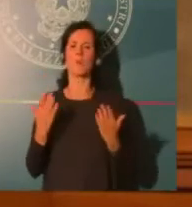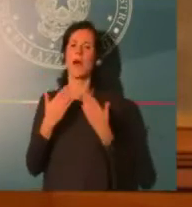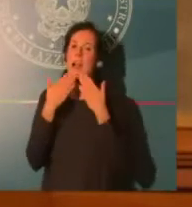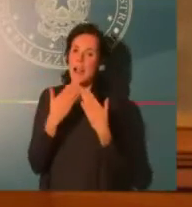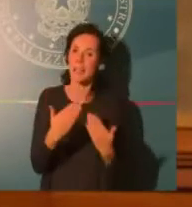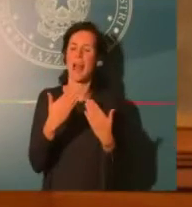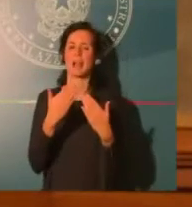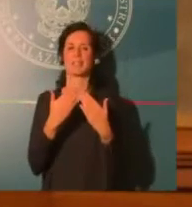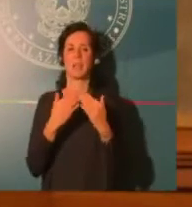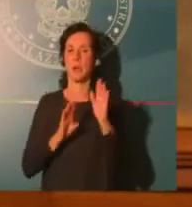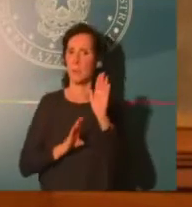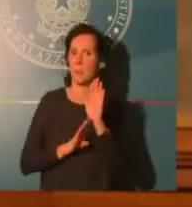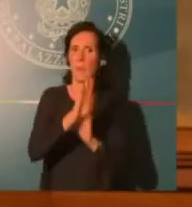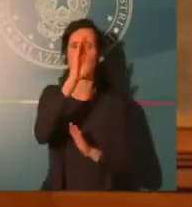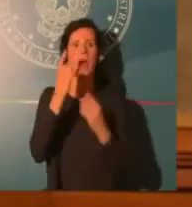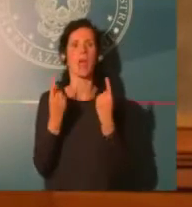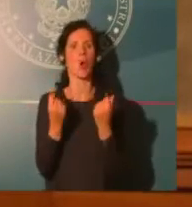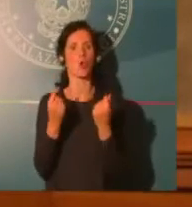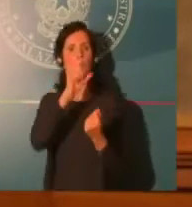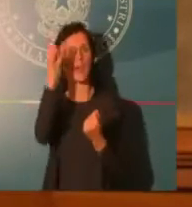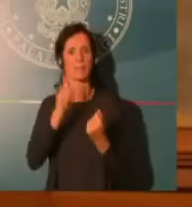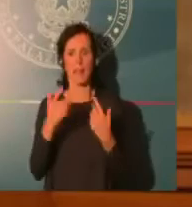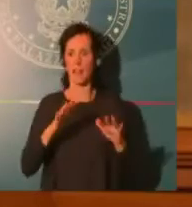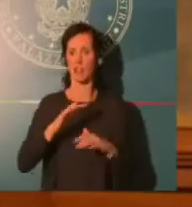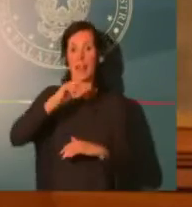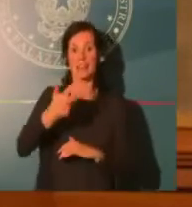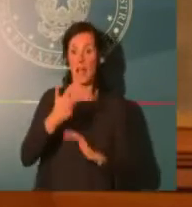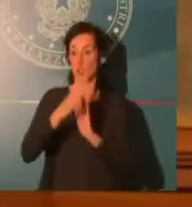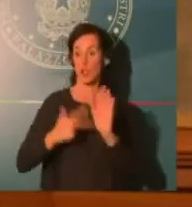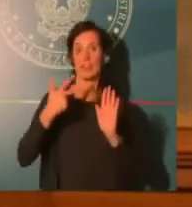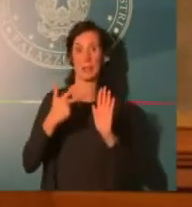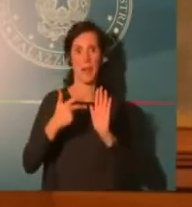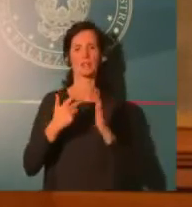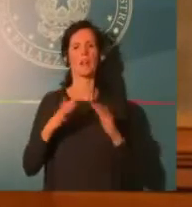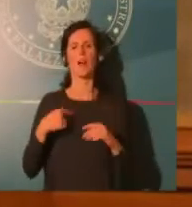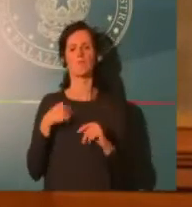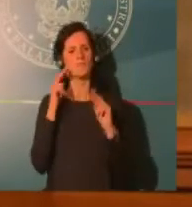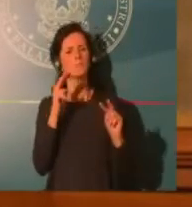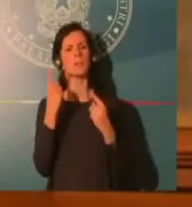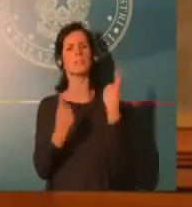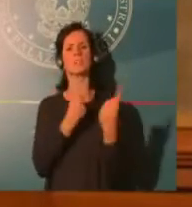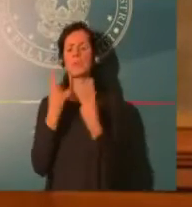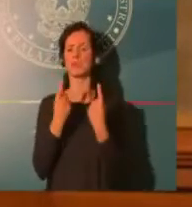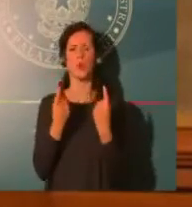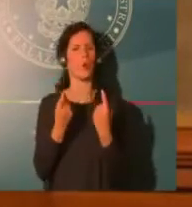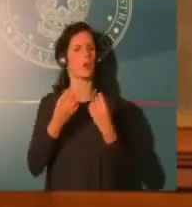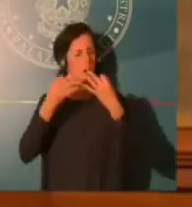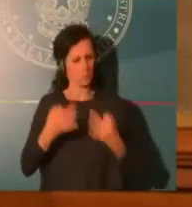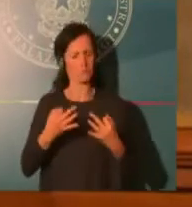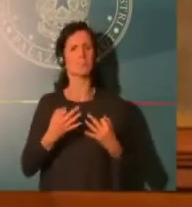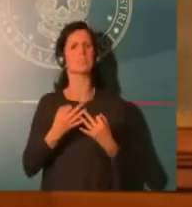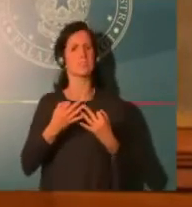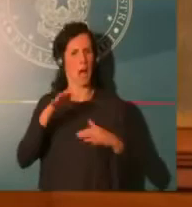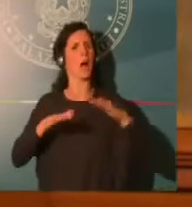nelle condizioni di affrontare questa fase difficile che ci deve accompagnare fino all'uscita dal tunnel. Quando